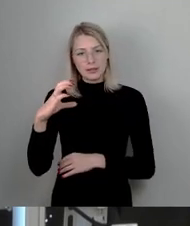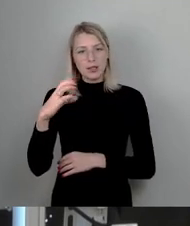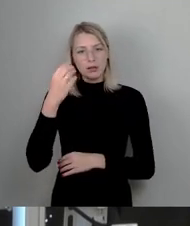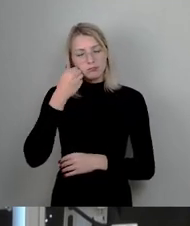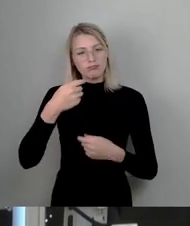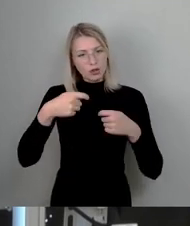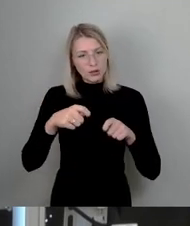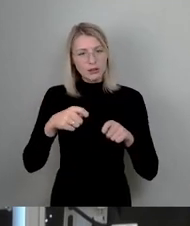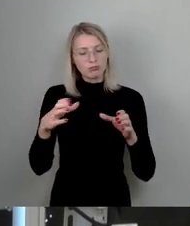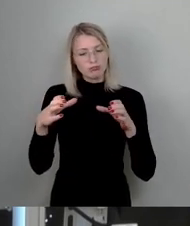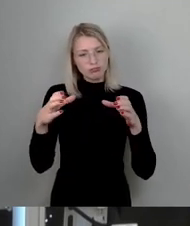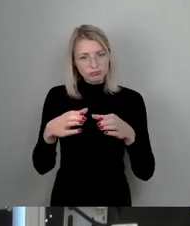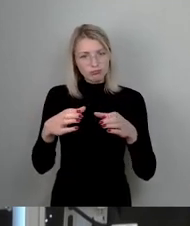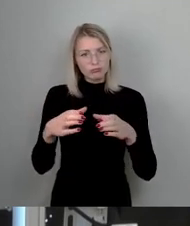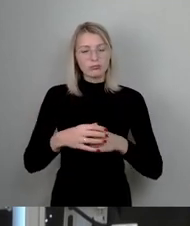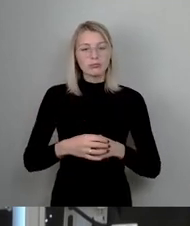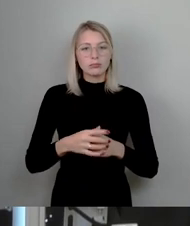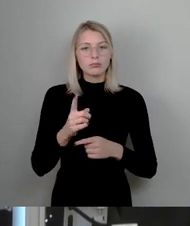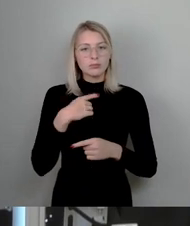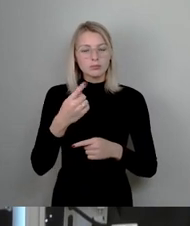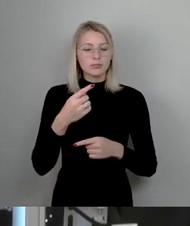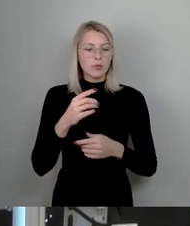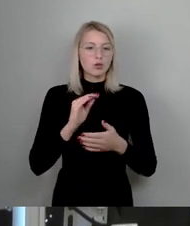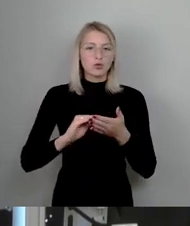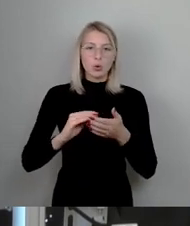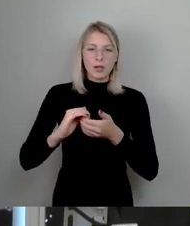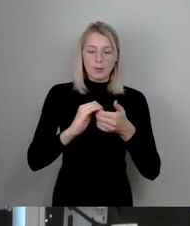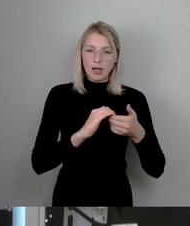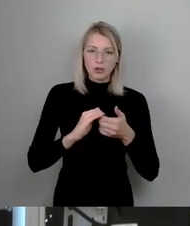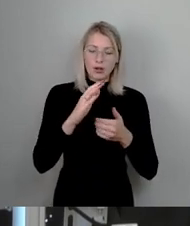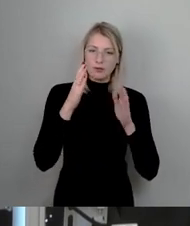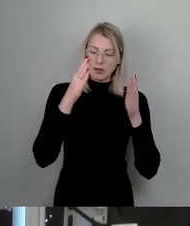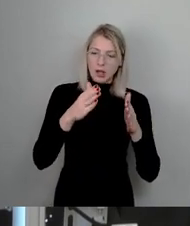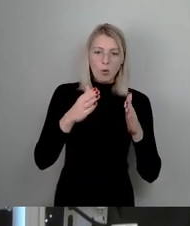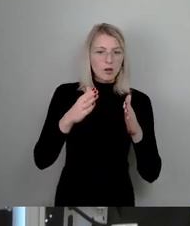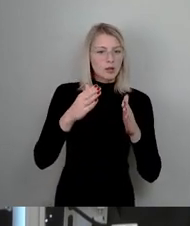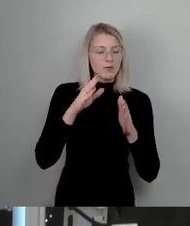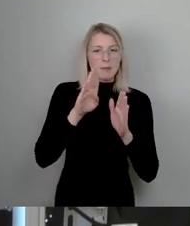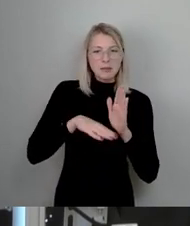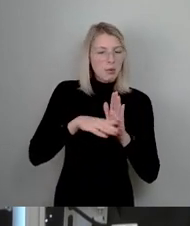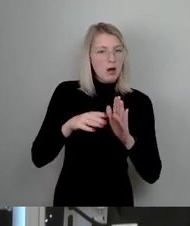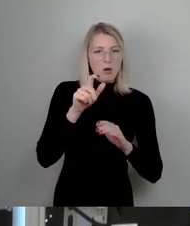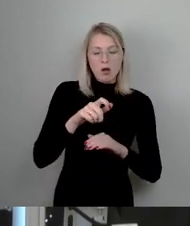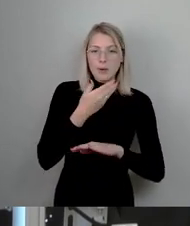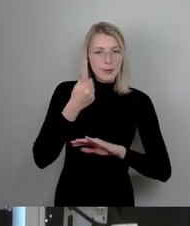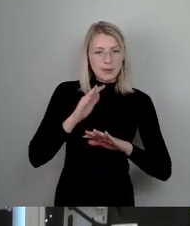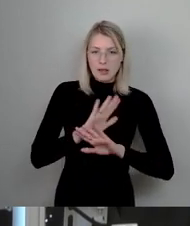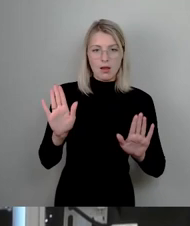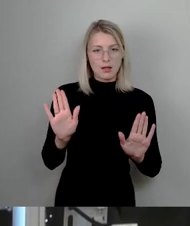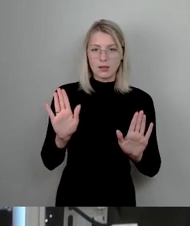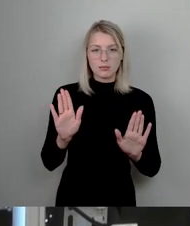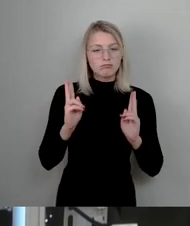als Schulgemeinschaft Ihr Vertrauen nicht missbrauchen. Wir sind für die Stadt Dresden ein stabiler